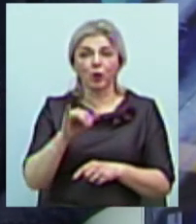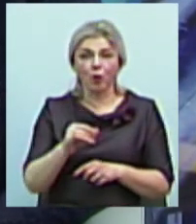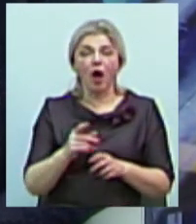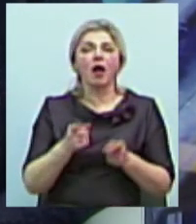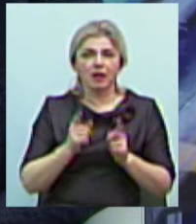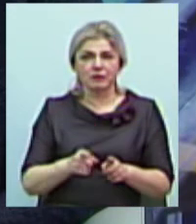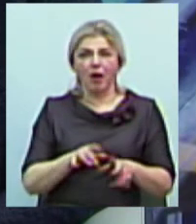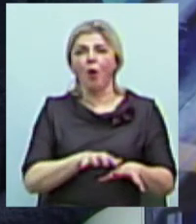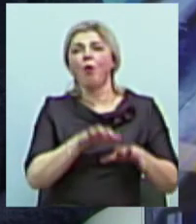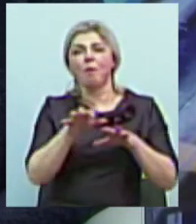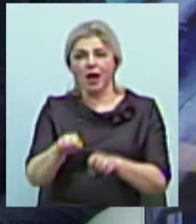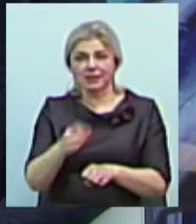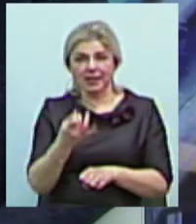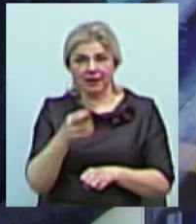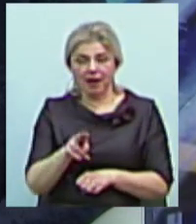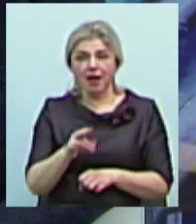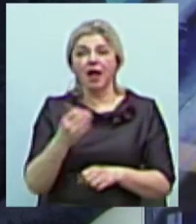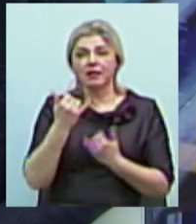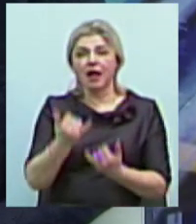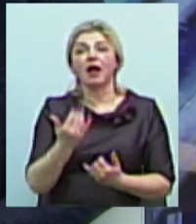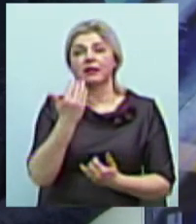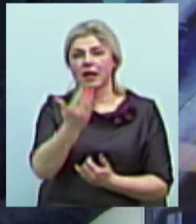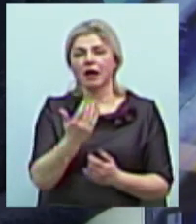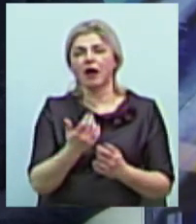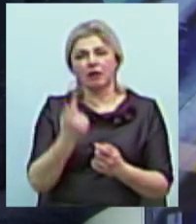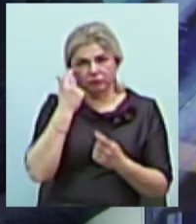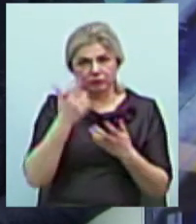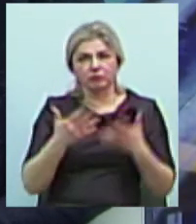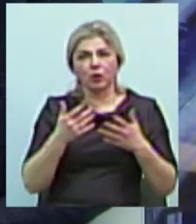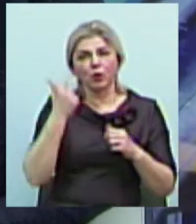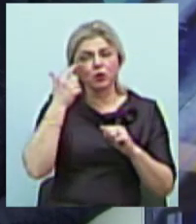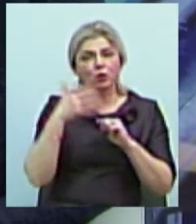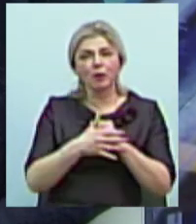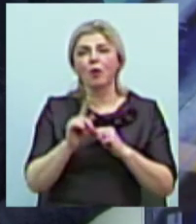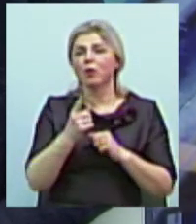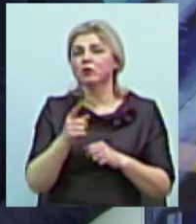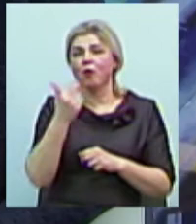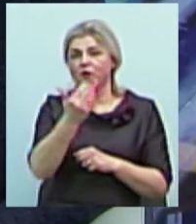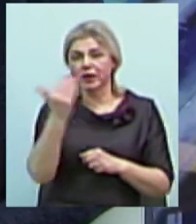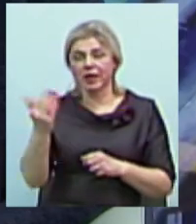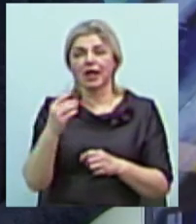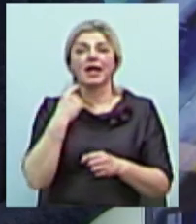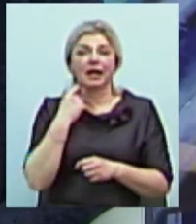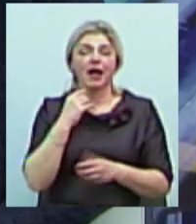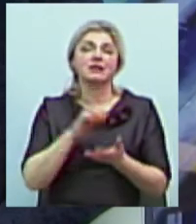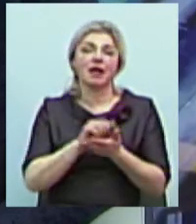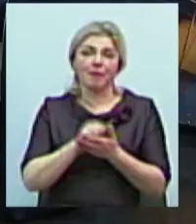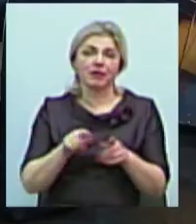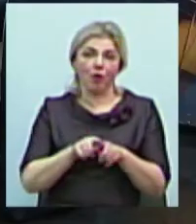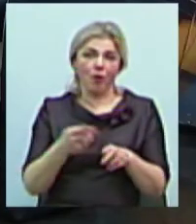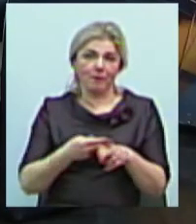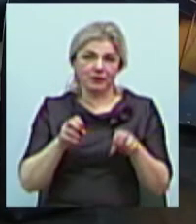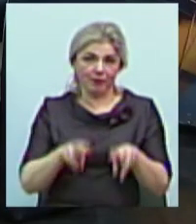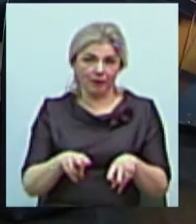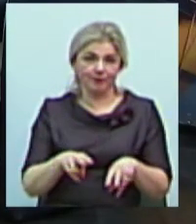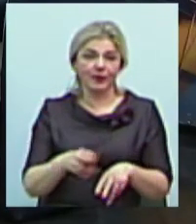для них це, звісно ж, зрозуміло, чому вони займаються цією безпекою. Ми минулого осені там